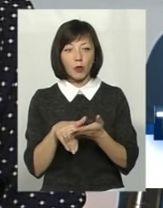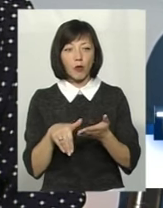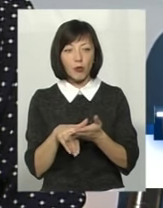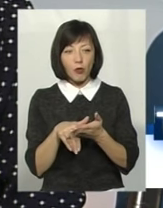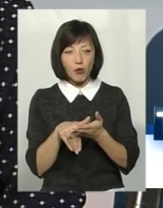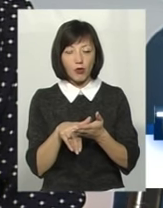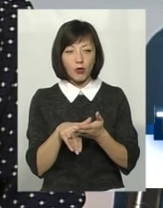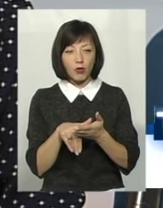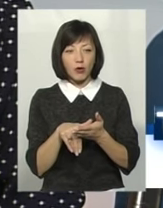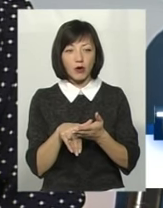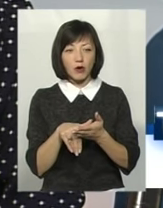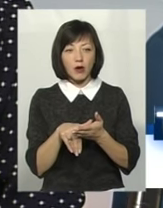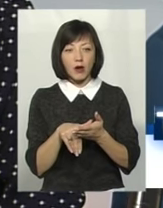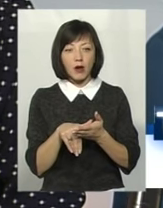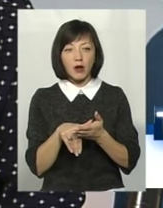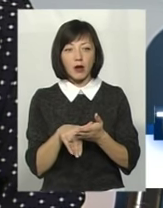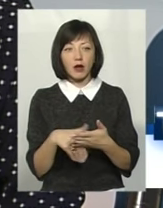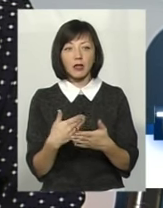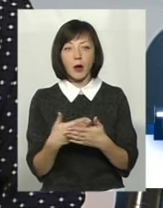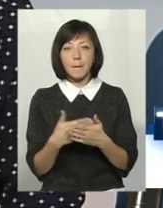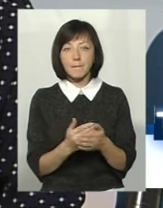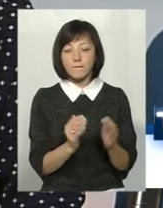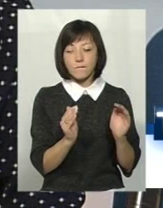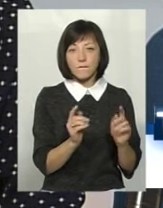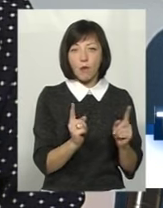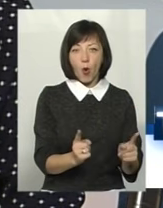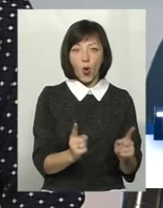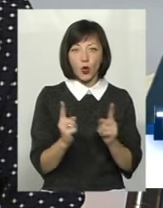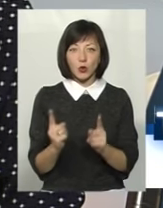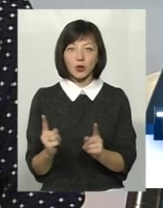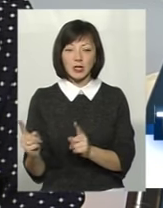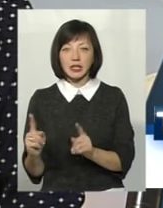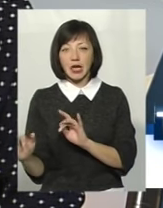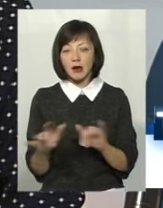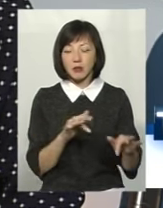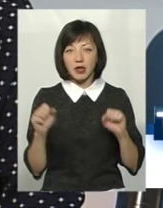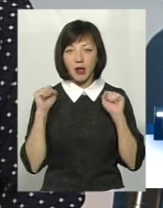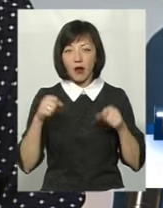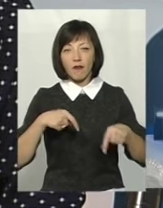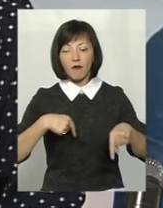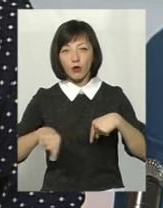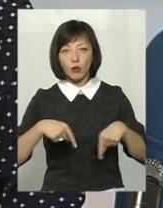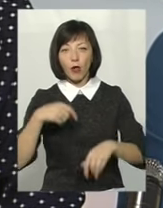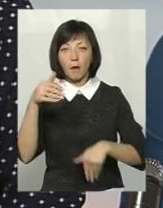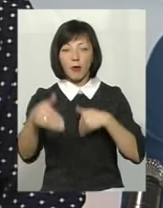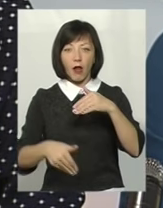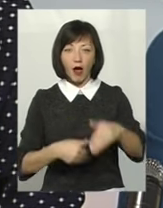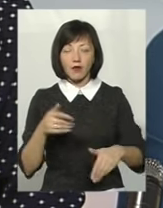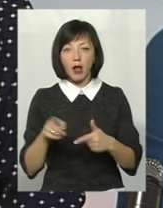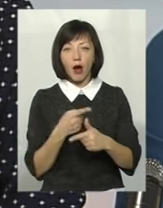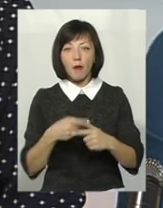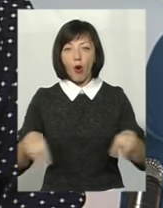модульних варіантів. Наприклад, це ритмічна аеробіка, футбол, плавання або